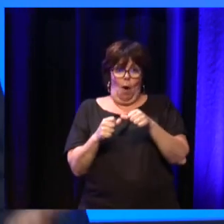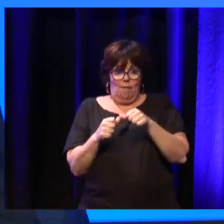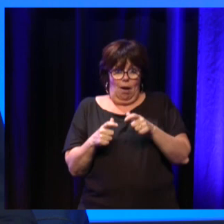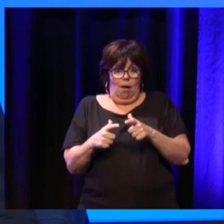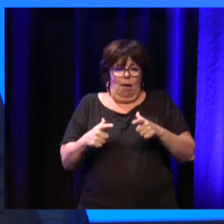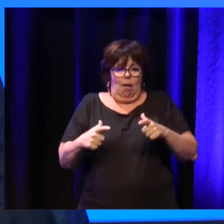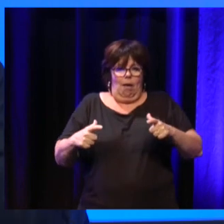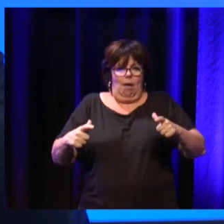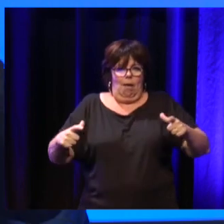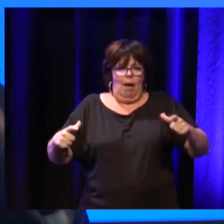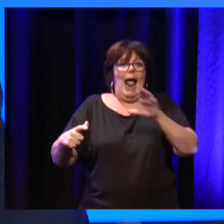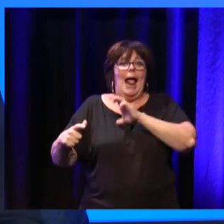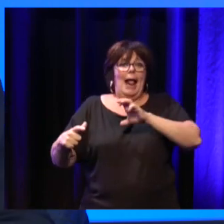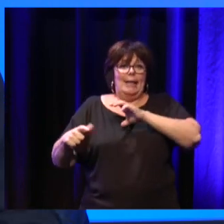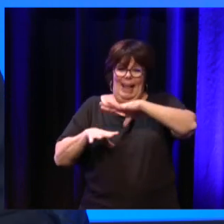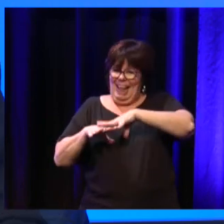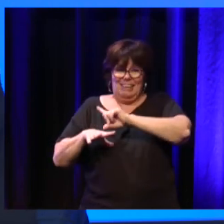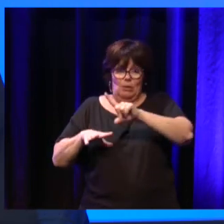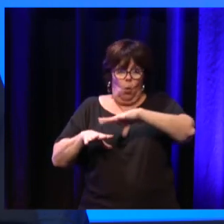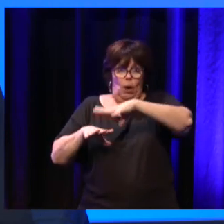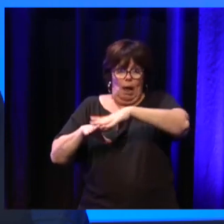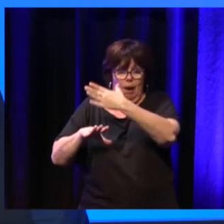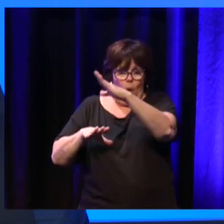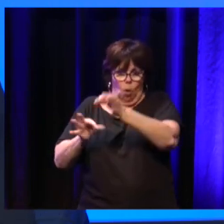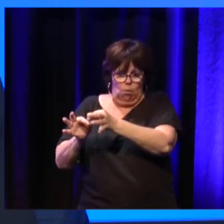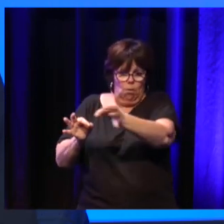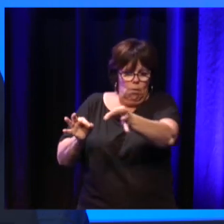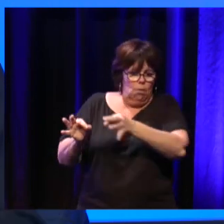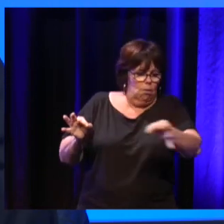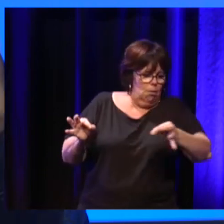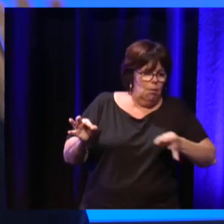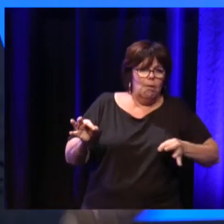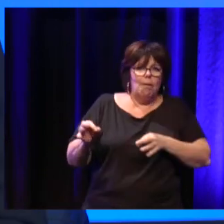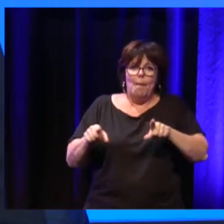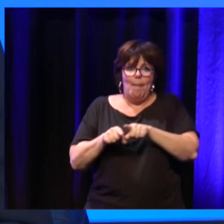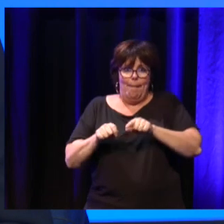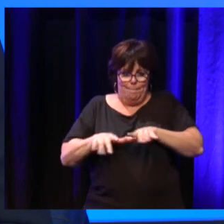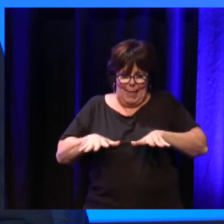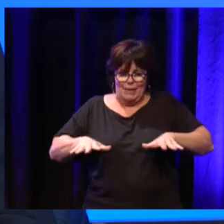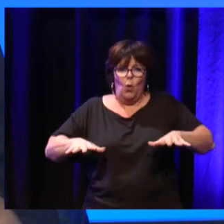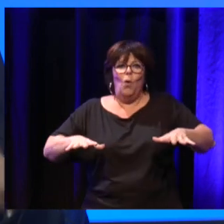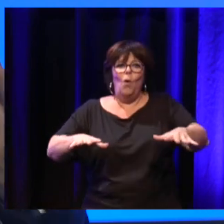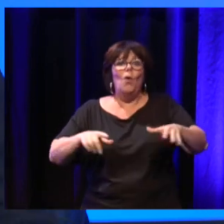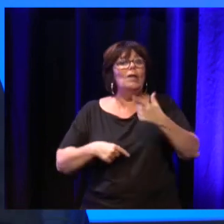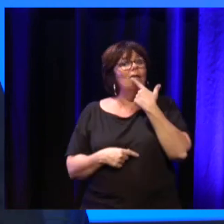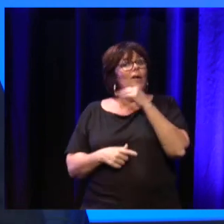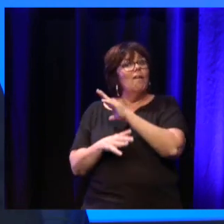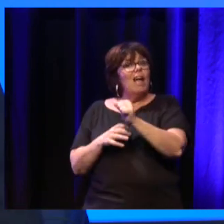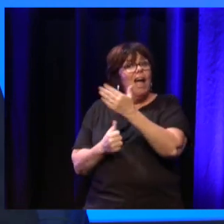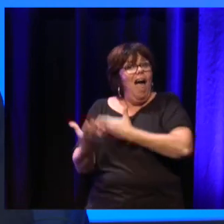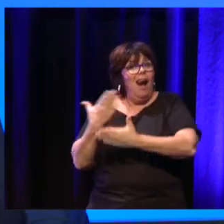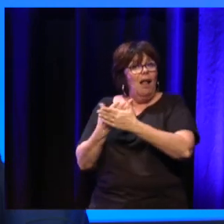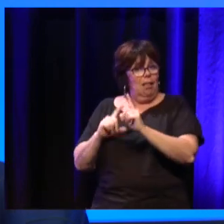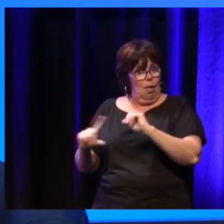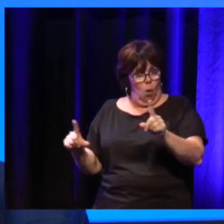'étendre cette expérimentation-là à d'autres quartiers, à d'autres rues commerçantes. Donc, on ne se substitue pas à ce qu'il y fait. Au contraire, on se nourrit de ce qui a été